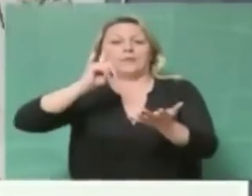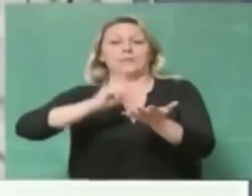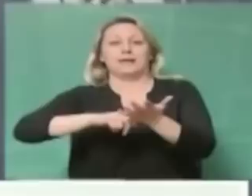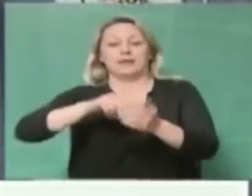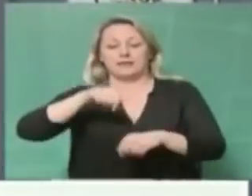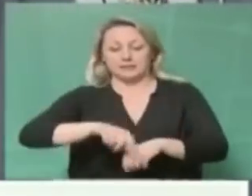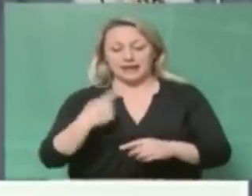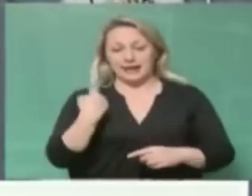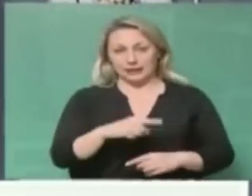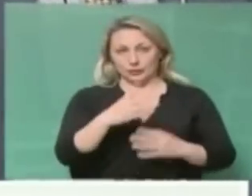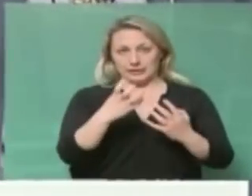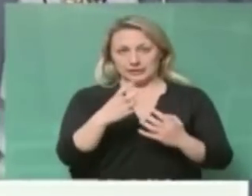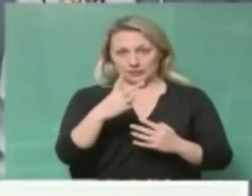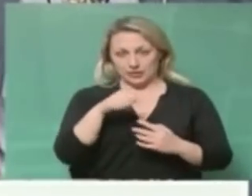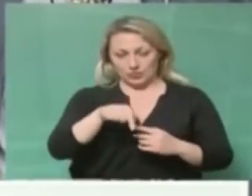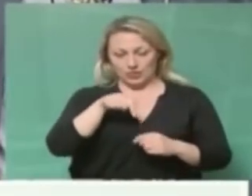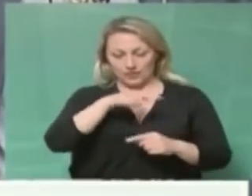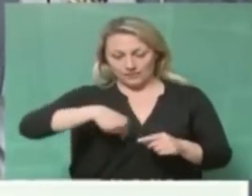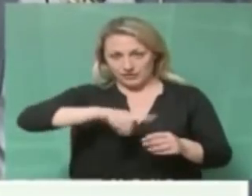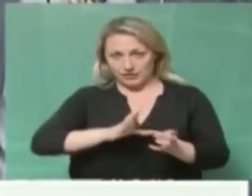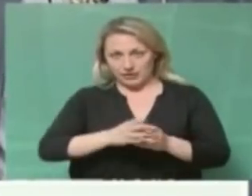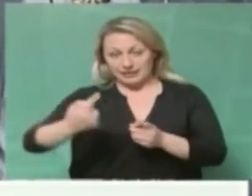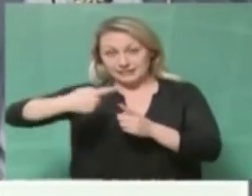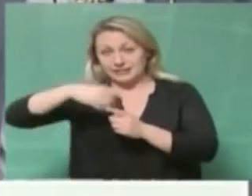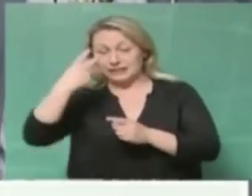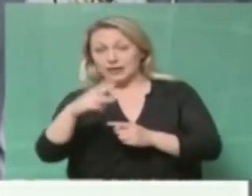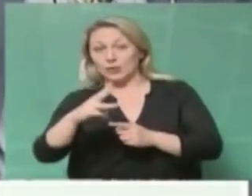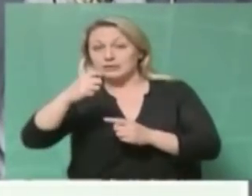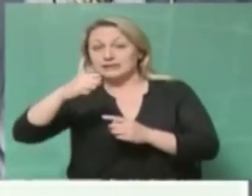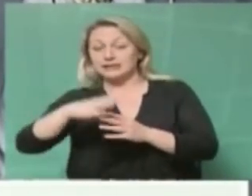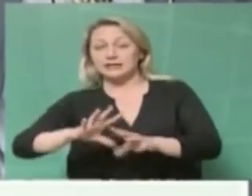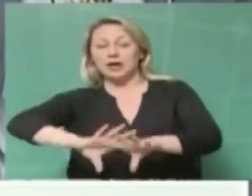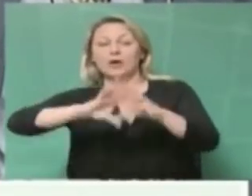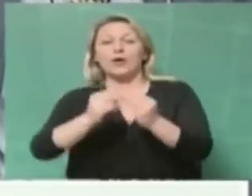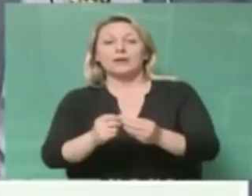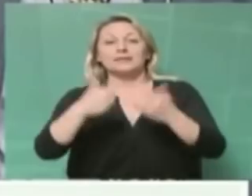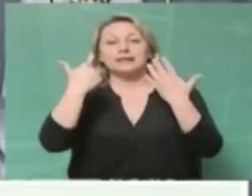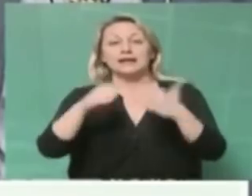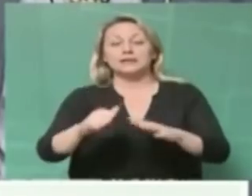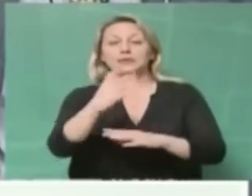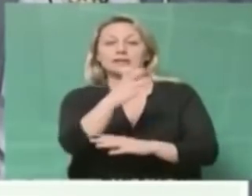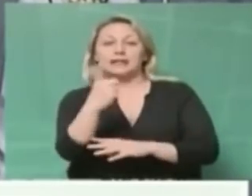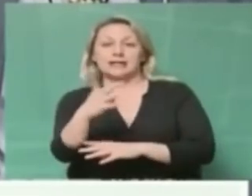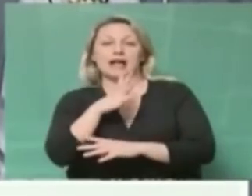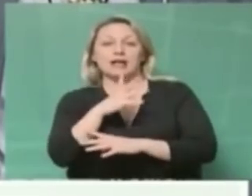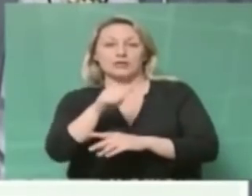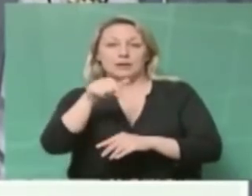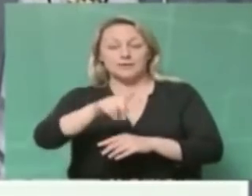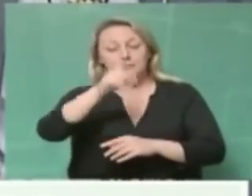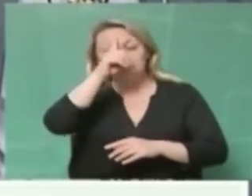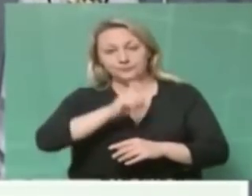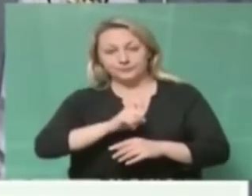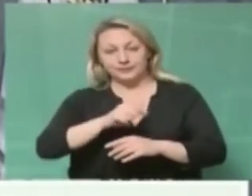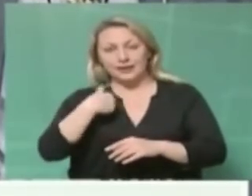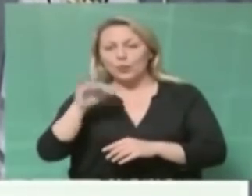είναι αυτοί που απαιτούνται στην διεύθυνση και συνολικά λέει 641. Ρώτησα πριν και